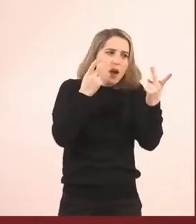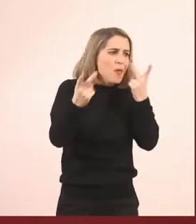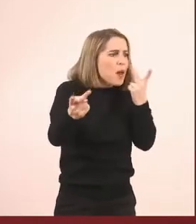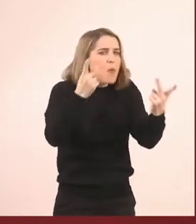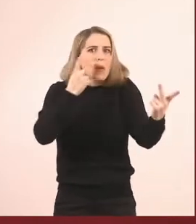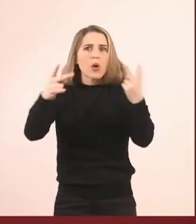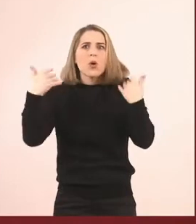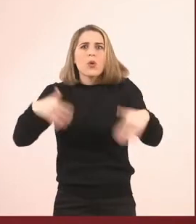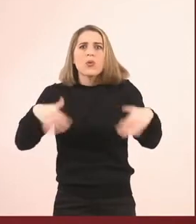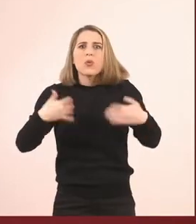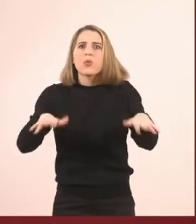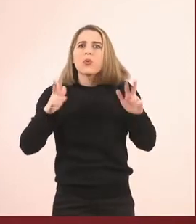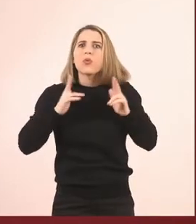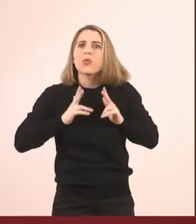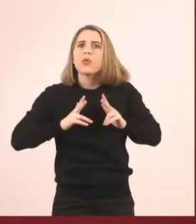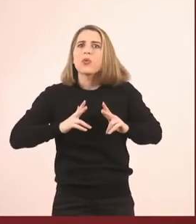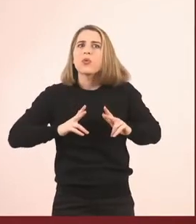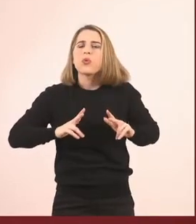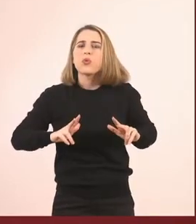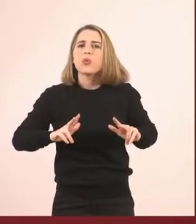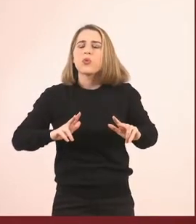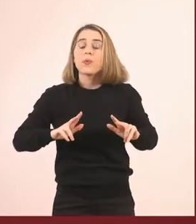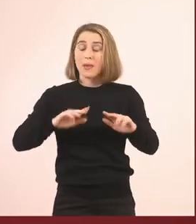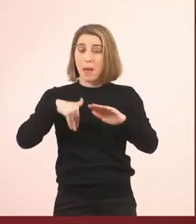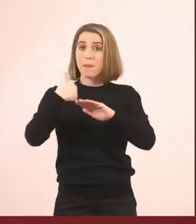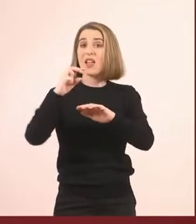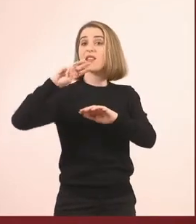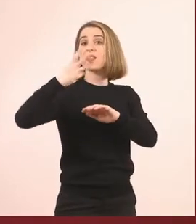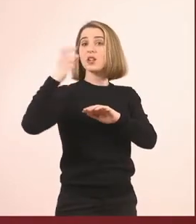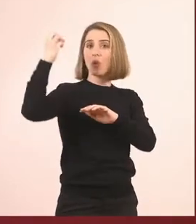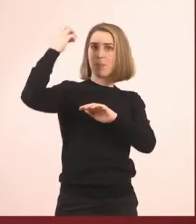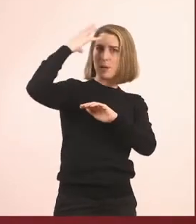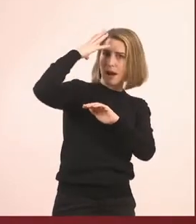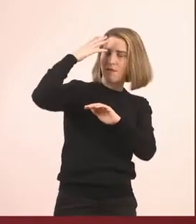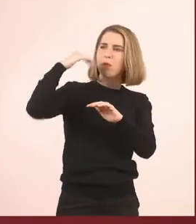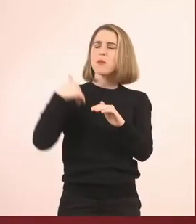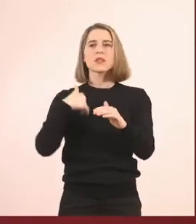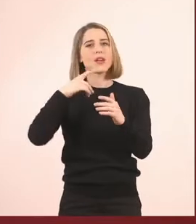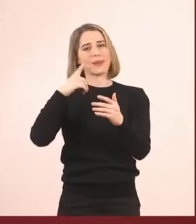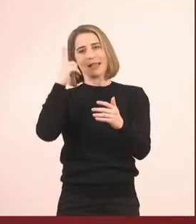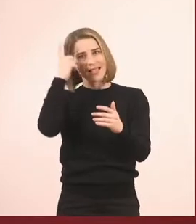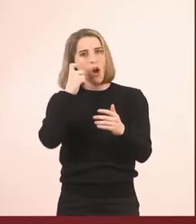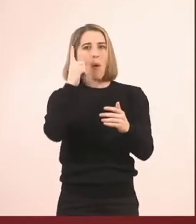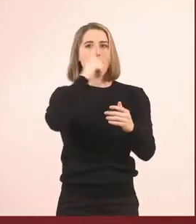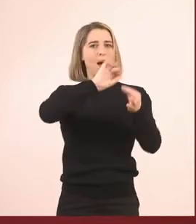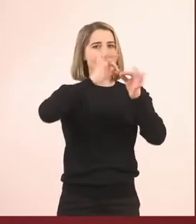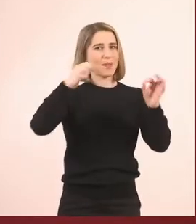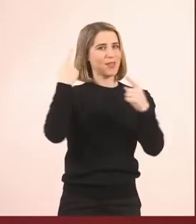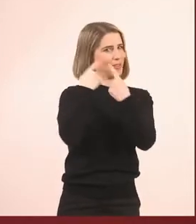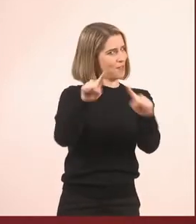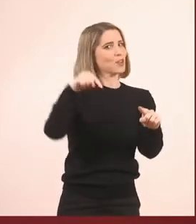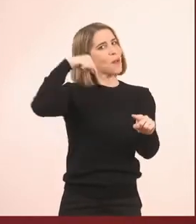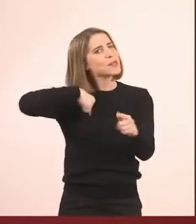και άρχισε και το τελευταίο πνεύμα στο οποίο το παραμύθι άλλα λέει, εμείς είπαμε και σκέφτηκαμε να είναι ο Άγιος